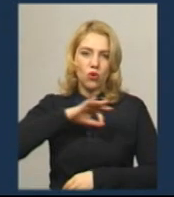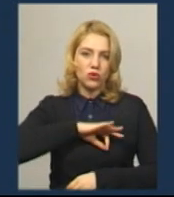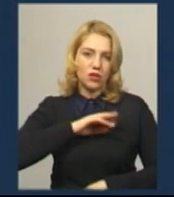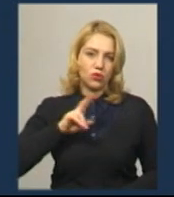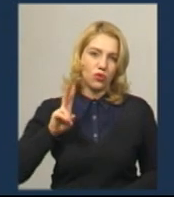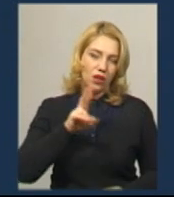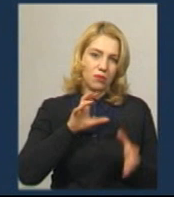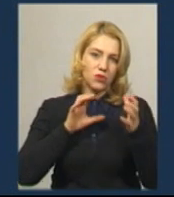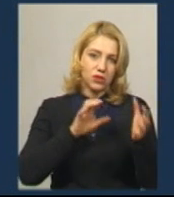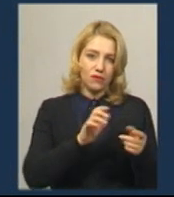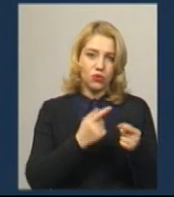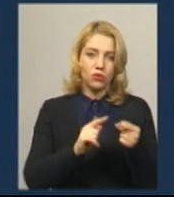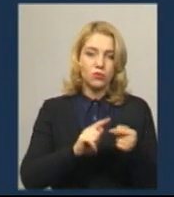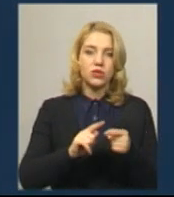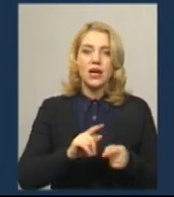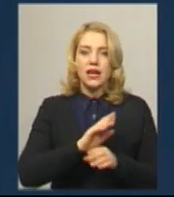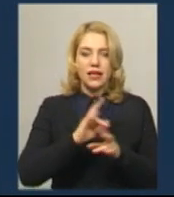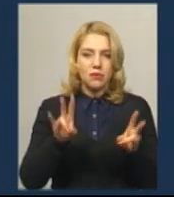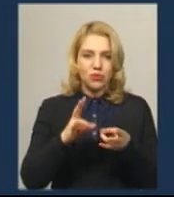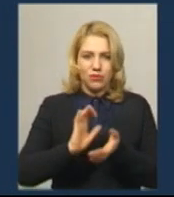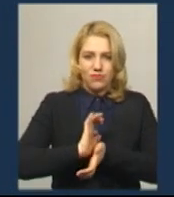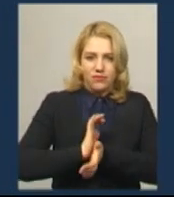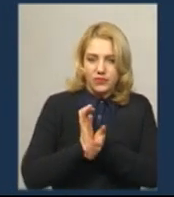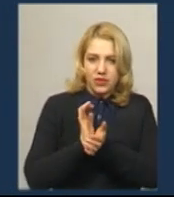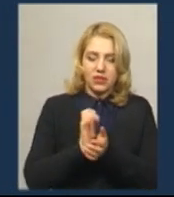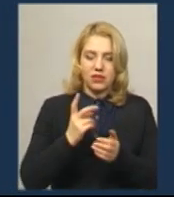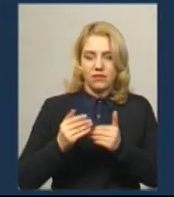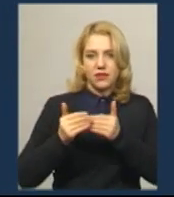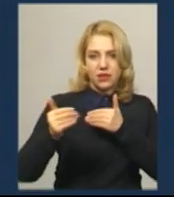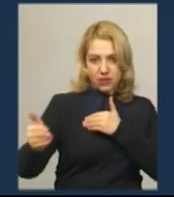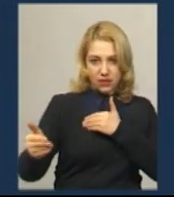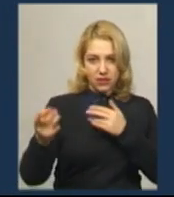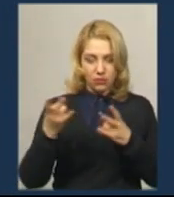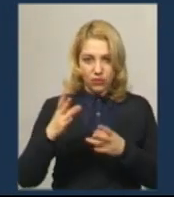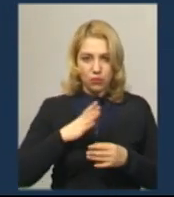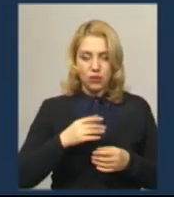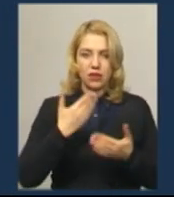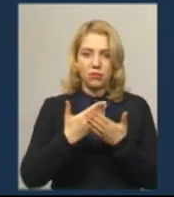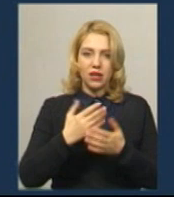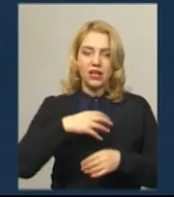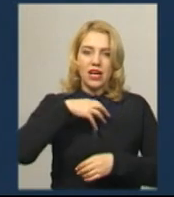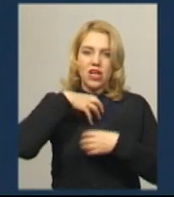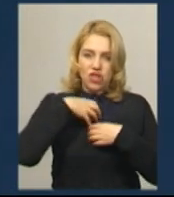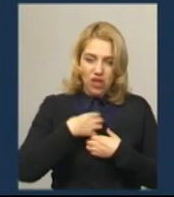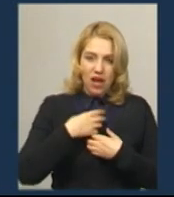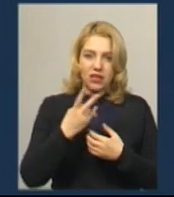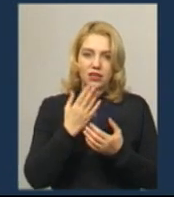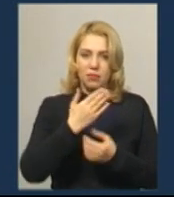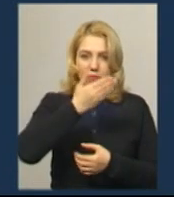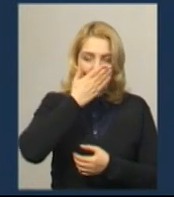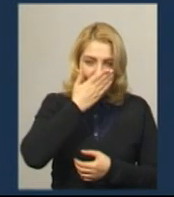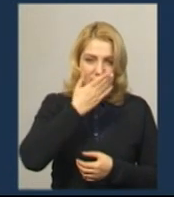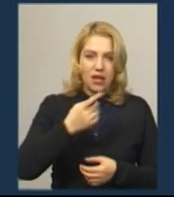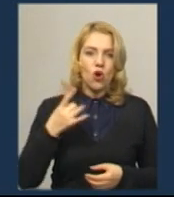транспортом. Уникайте тісного контакту та дотримуйтесь дистанції в громадських місцях. Чхайте чи кашляйте, прикривши обличчя одноразовою